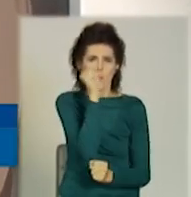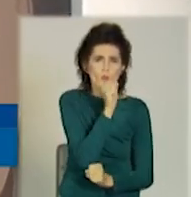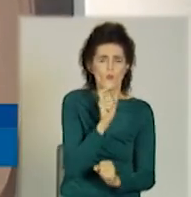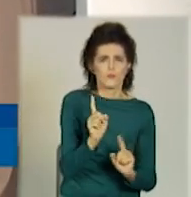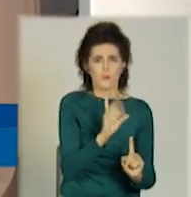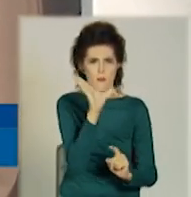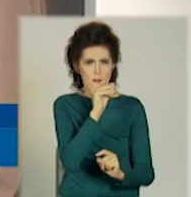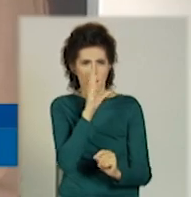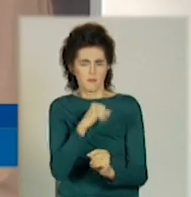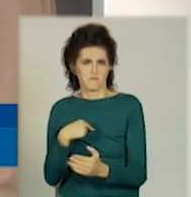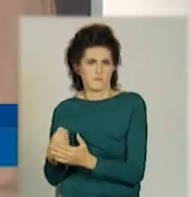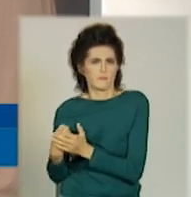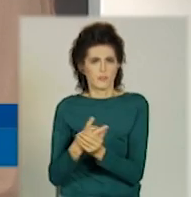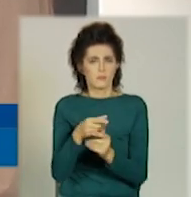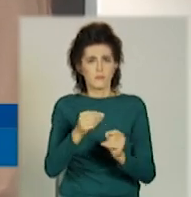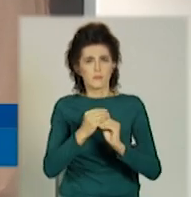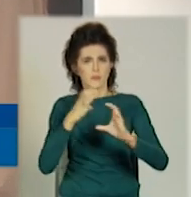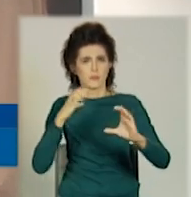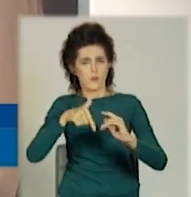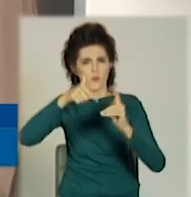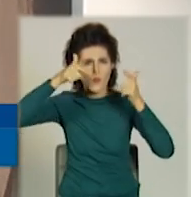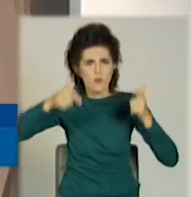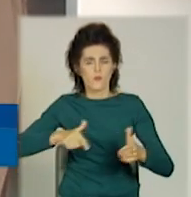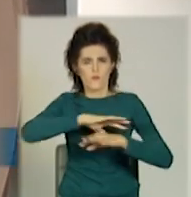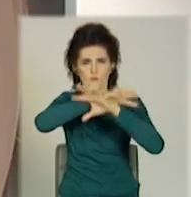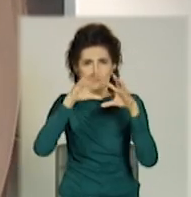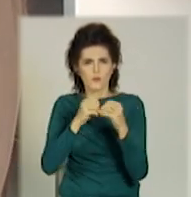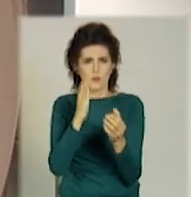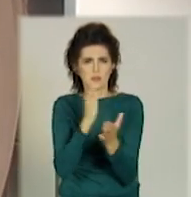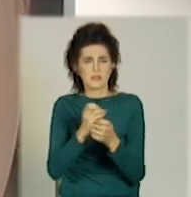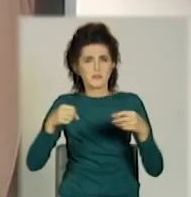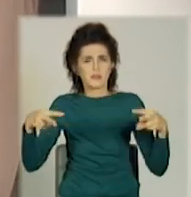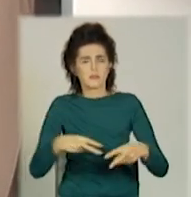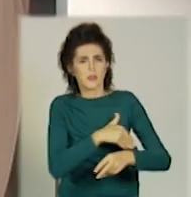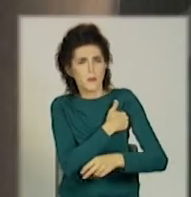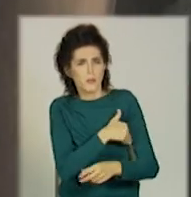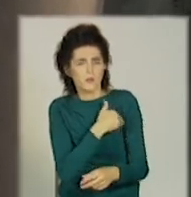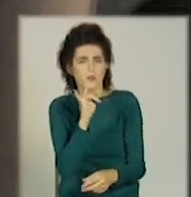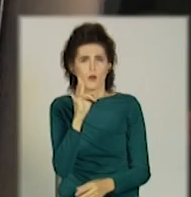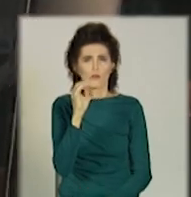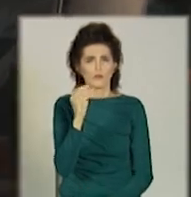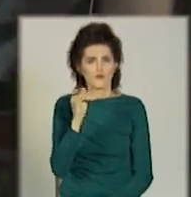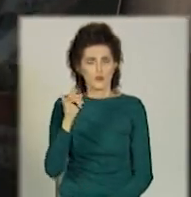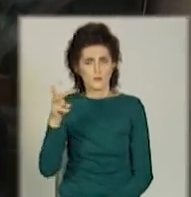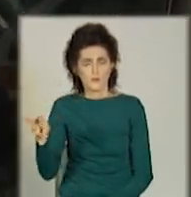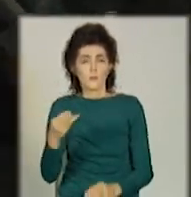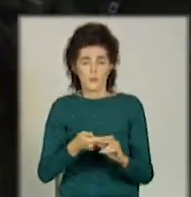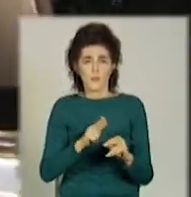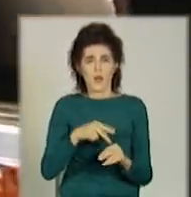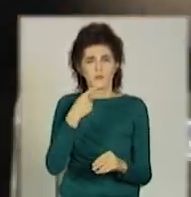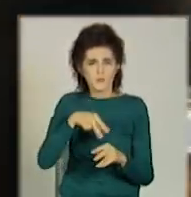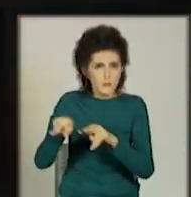госпіталізувати наш лікувальний захист, де буде зберігатися відповідна температура, температурний режим. Окрім медиків, автівки